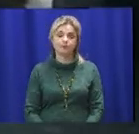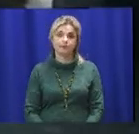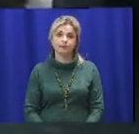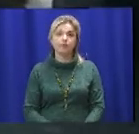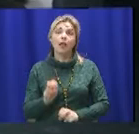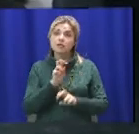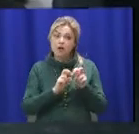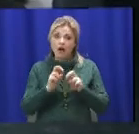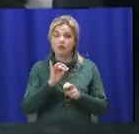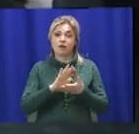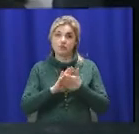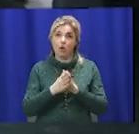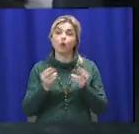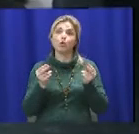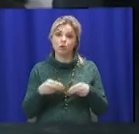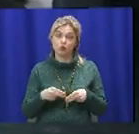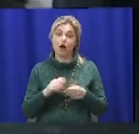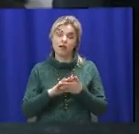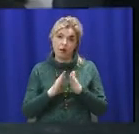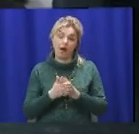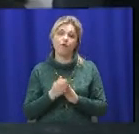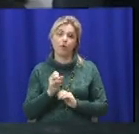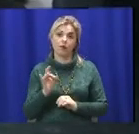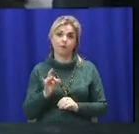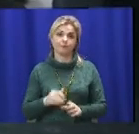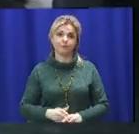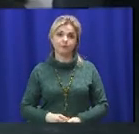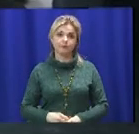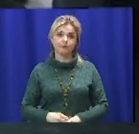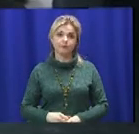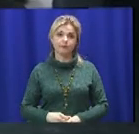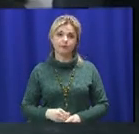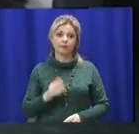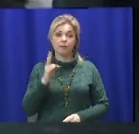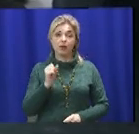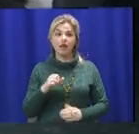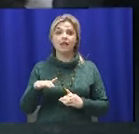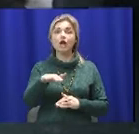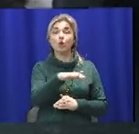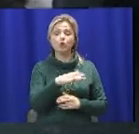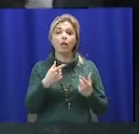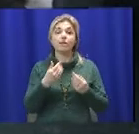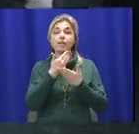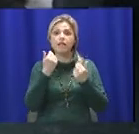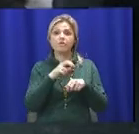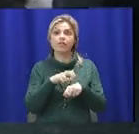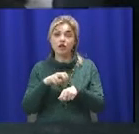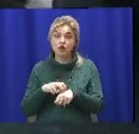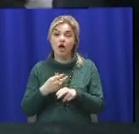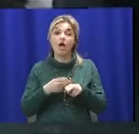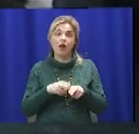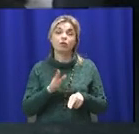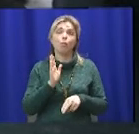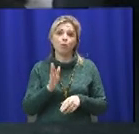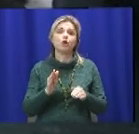Искать и заключать с ним договор. На определенных территориях, где нет врача, по-видимому, это будет